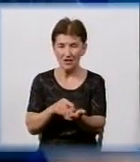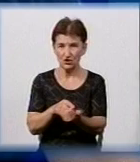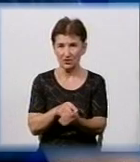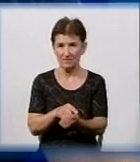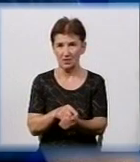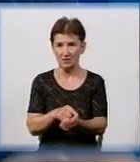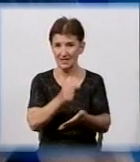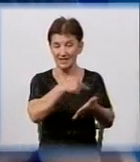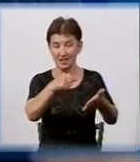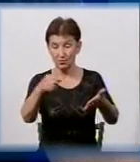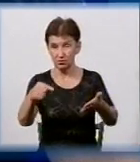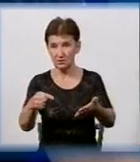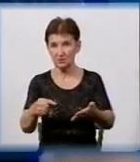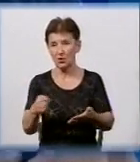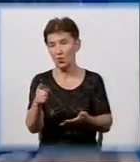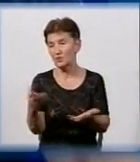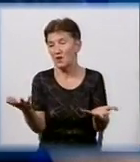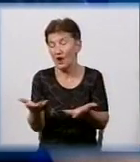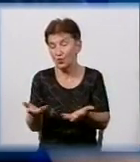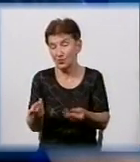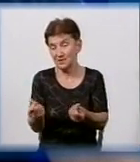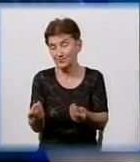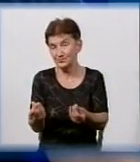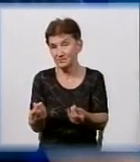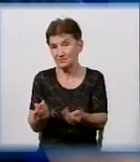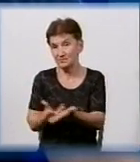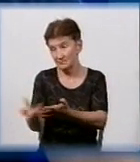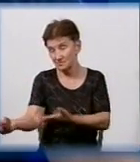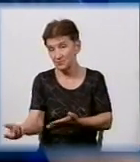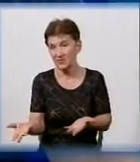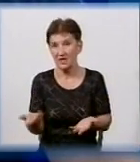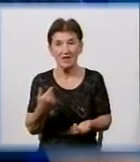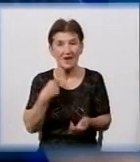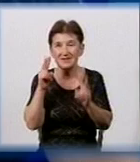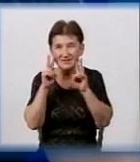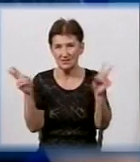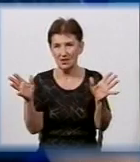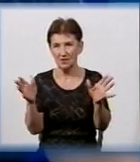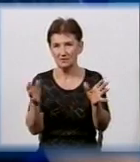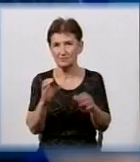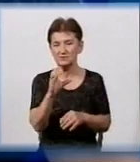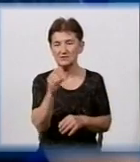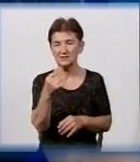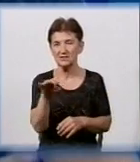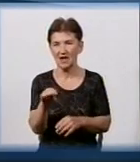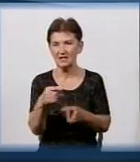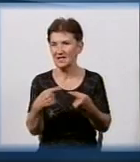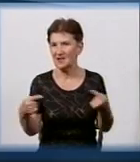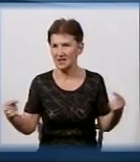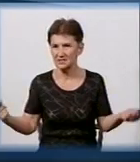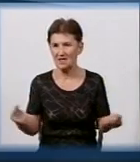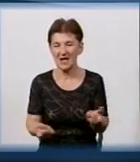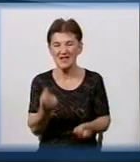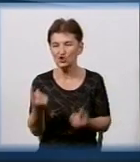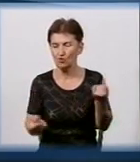він получає якусь там нену суму. Я цього не знаю. Але діло в тому, що сайти різні, істочники різні.